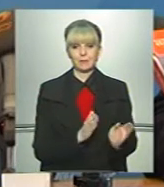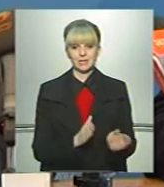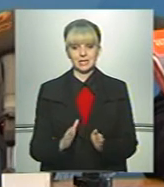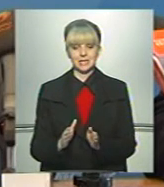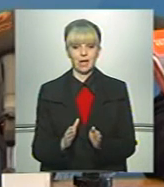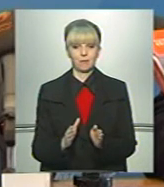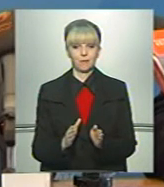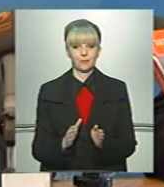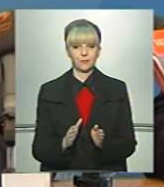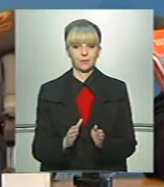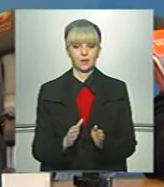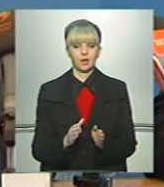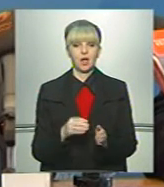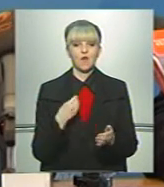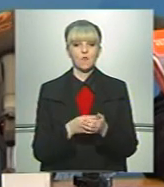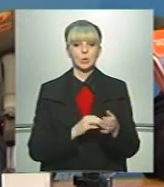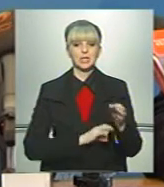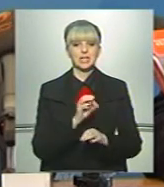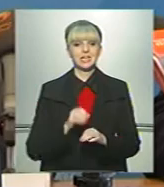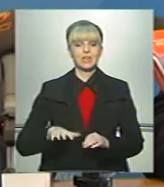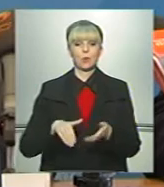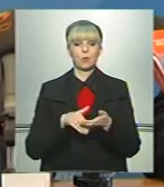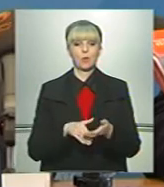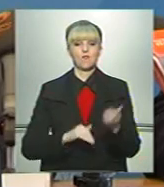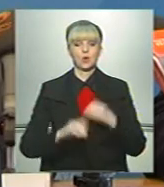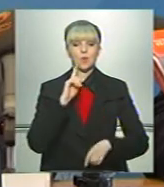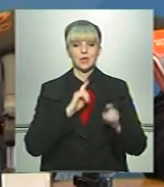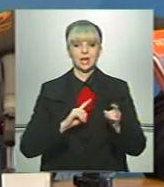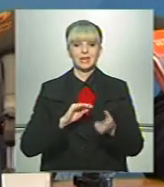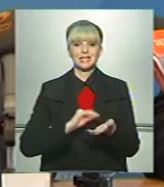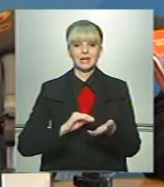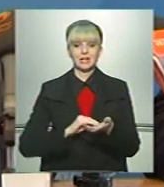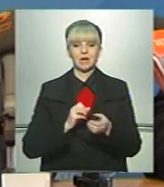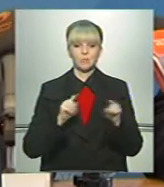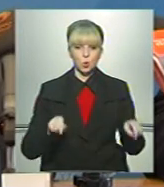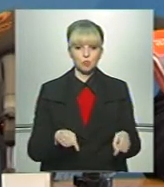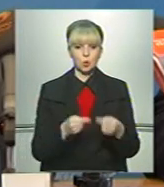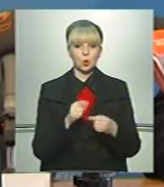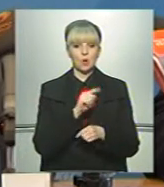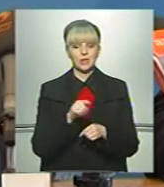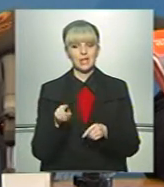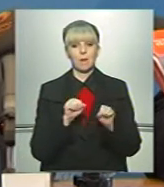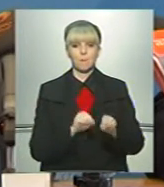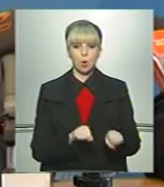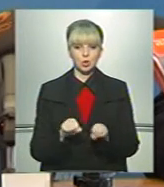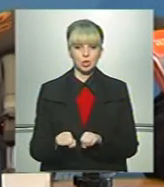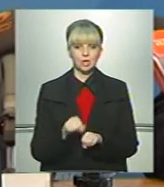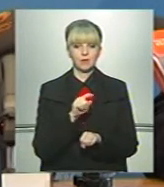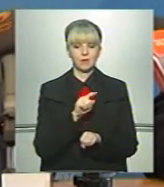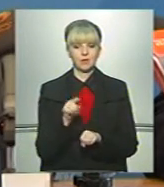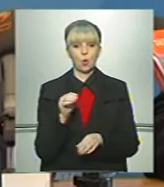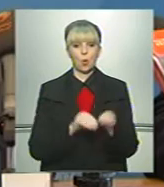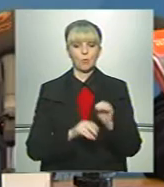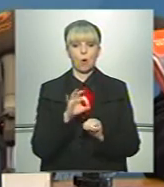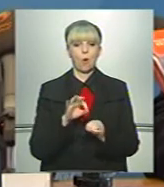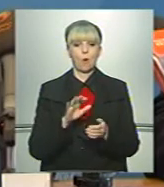Власне, фонд «Східна Європа» допомагав Верховній Раді, секретаріату Верховній Раді розбудовувати їх можливості, їх компонент по